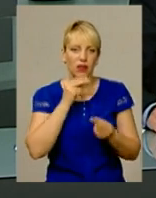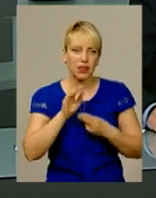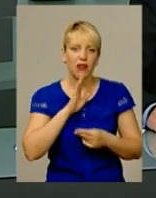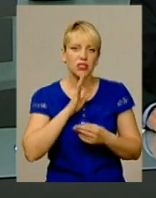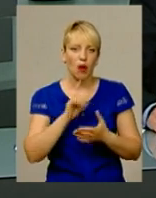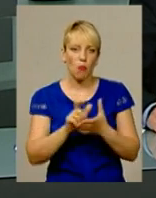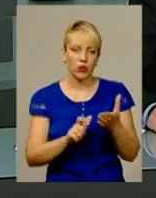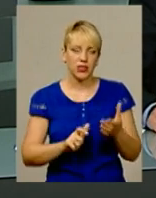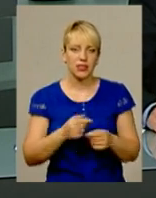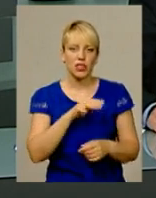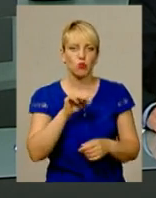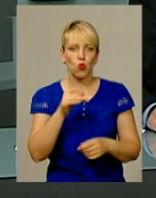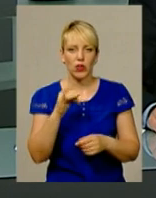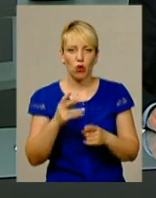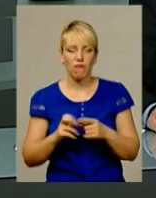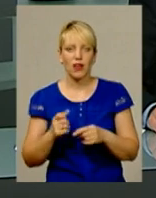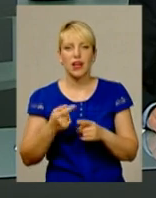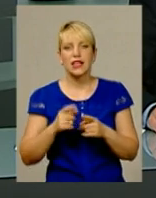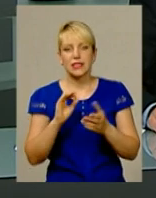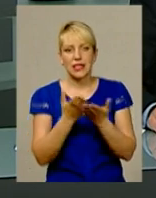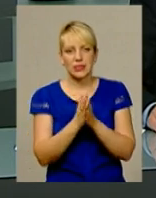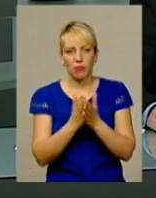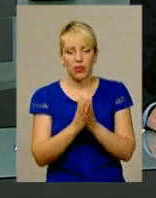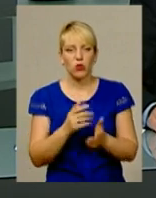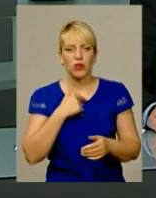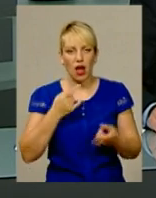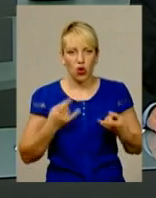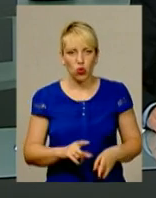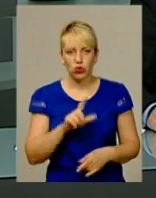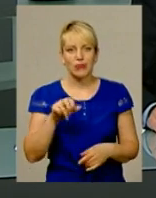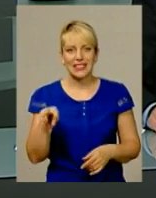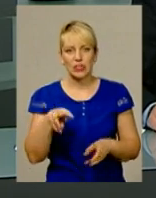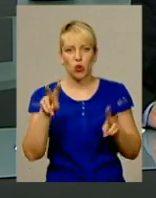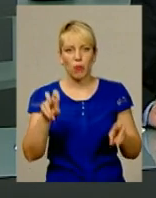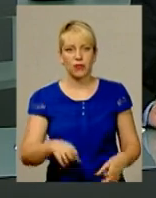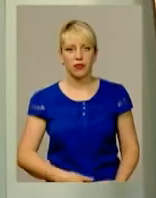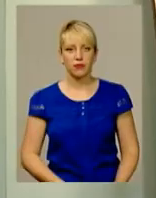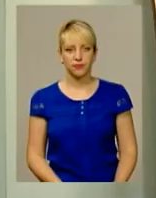Шмурикова зі збіркою «Я родом із листопада». З подробицями Тетяна Ворожцова.